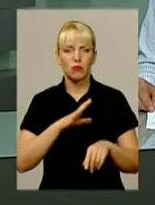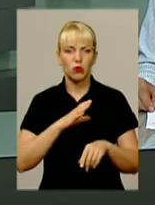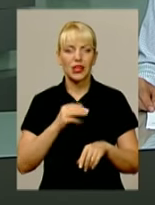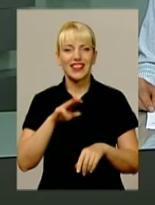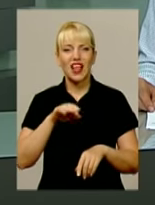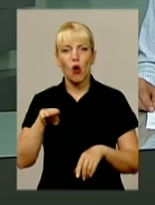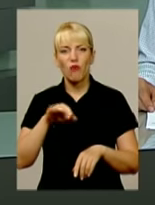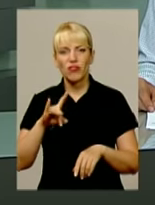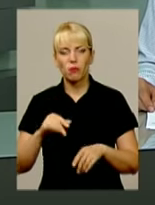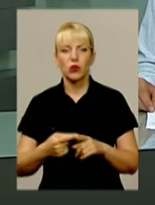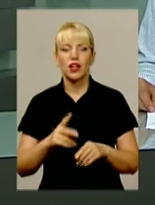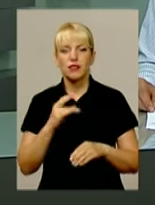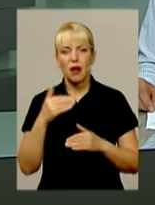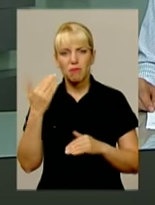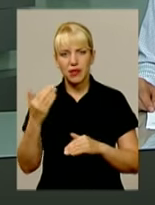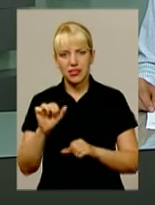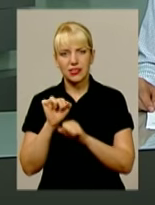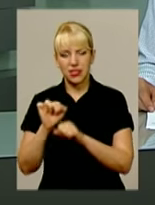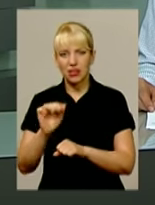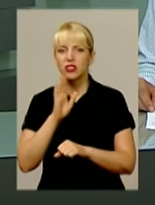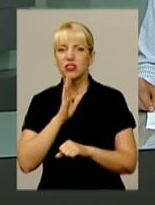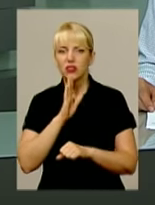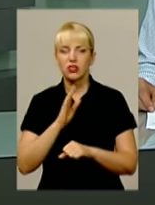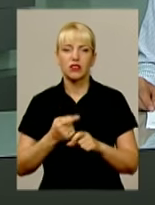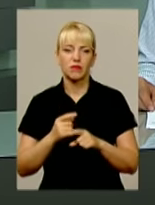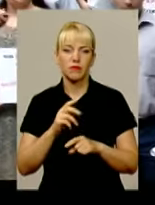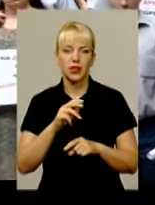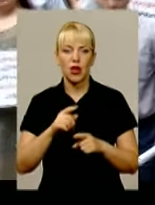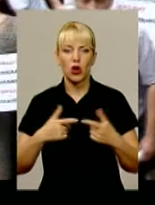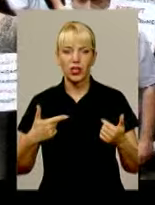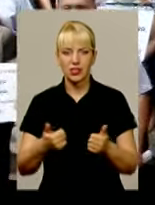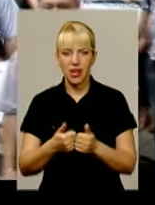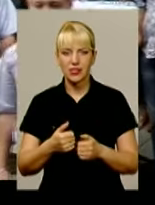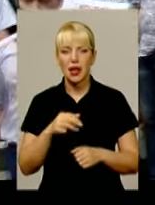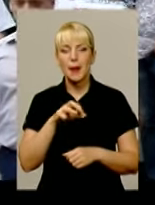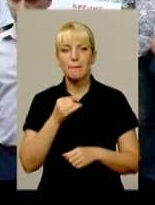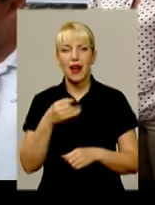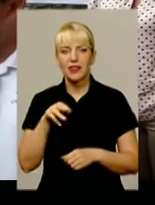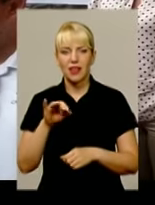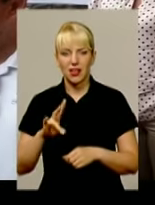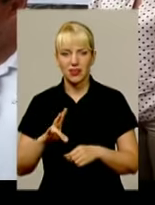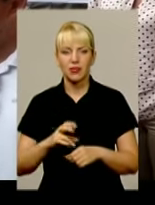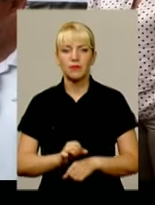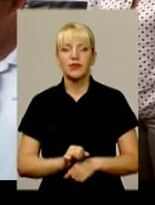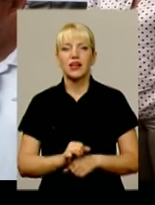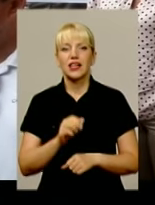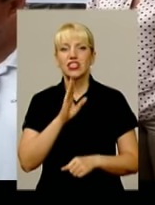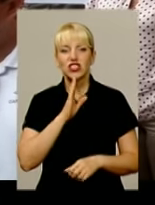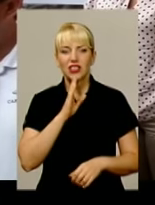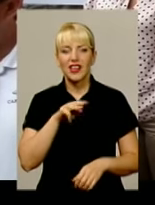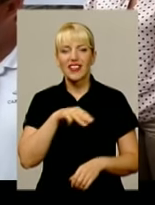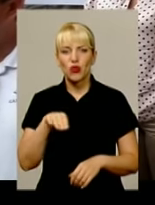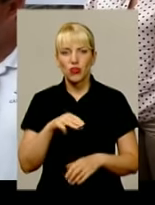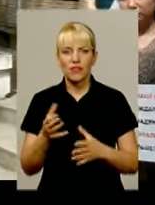позичальниці стали представники громадського об'єднання «Кредитний майдан». Жителька Теофіполя Ірина 2007 року взяла